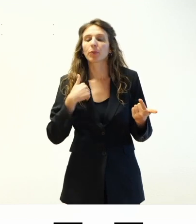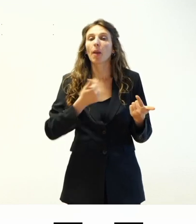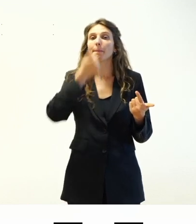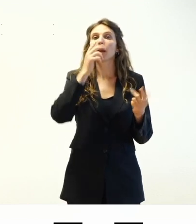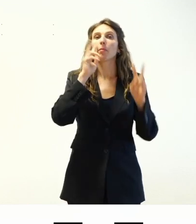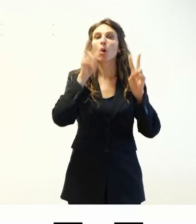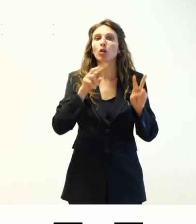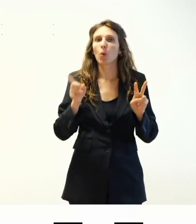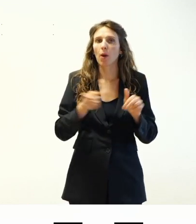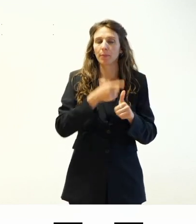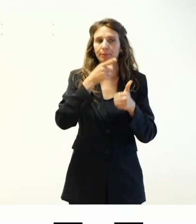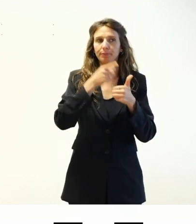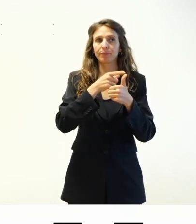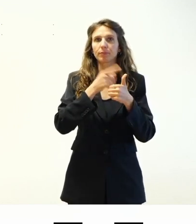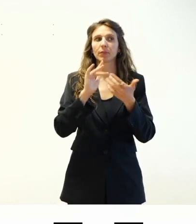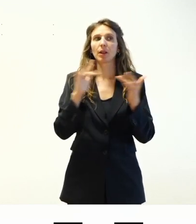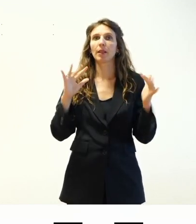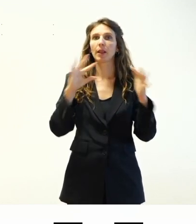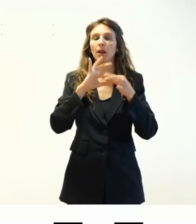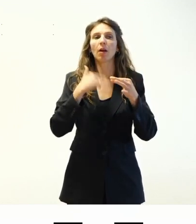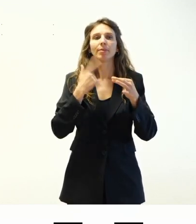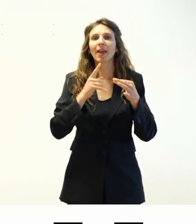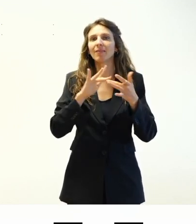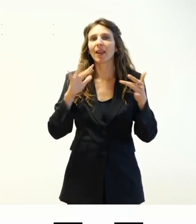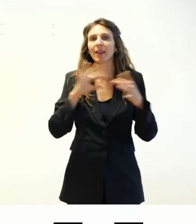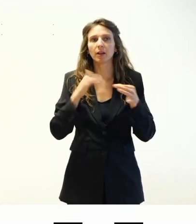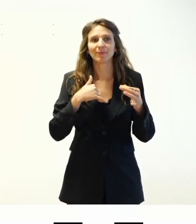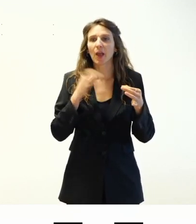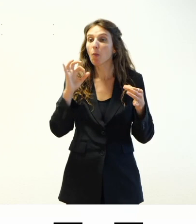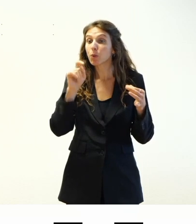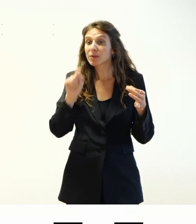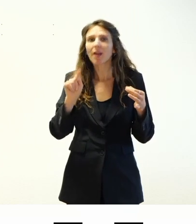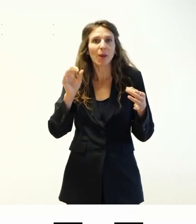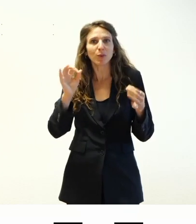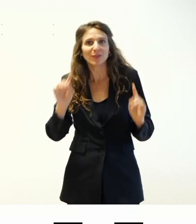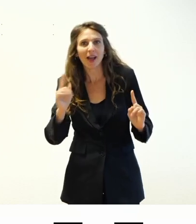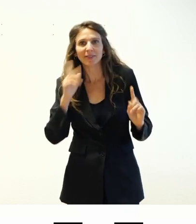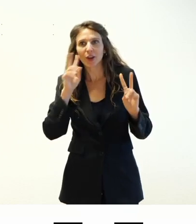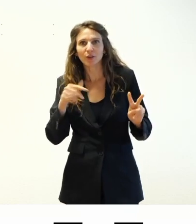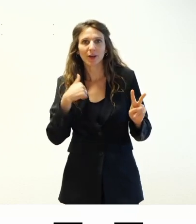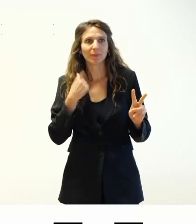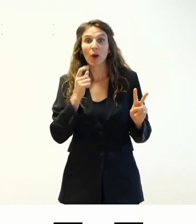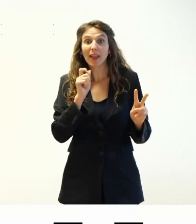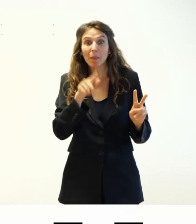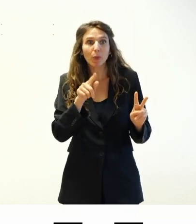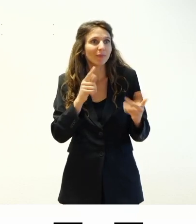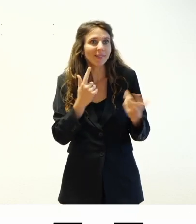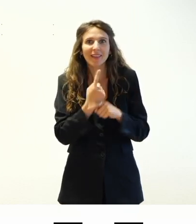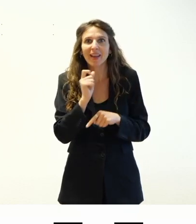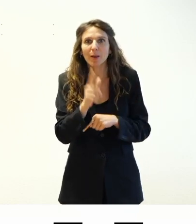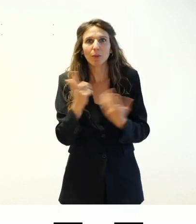fatto è che un link sia un link un pulsante sia un pulsante un campo di input sia un campo di input